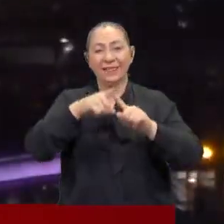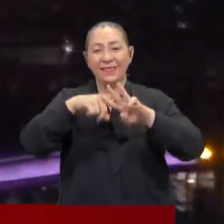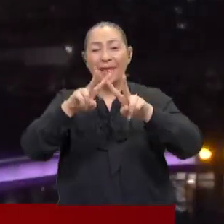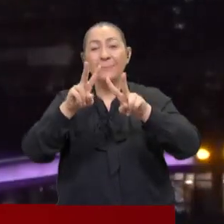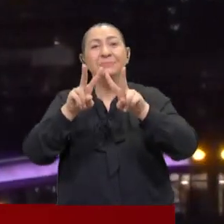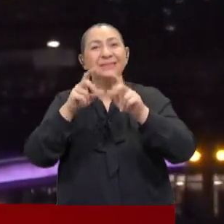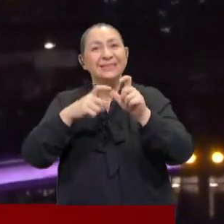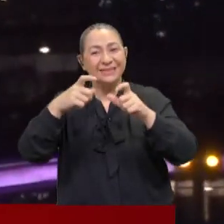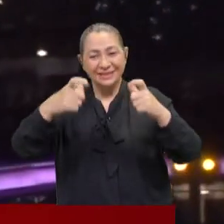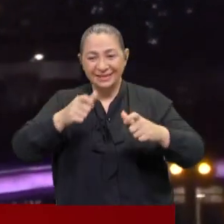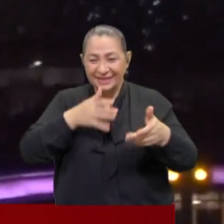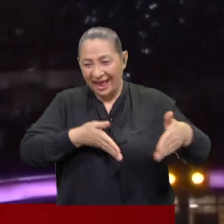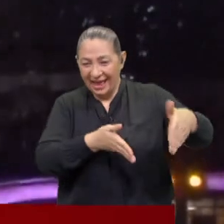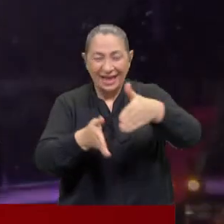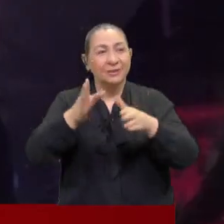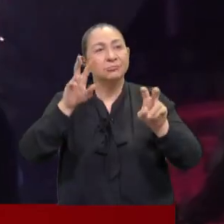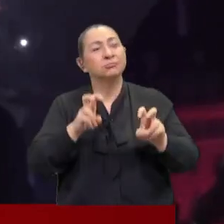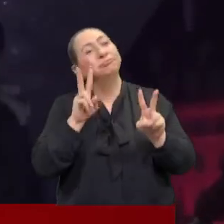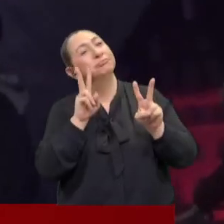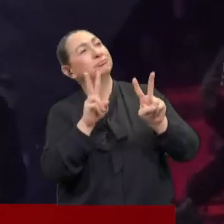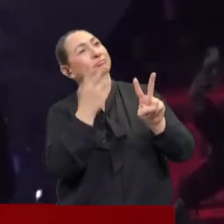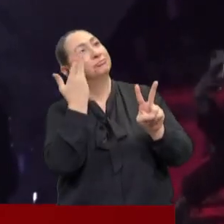çevresinde toplandı. Gösterileri izledi.